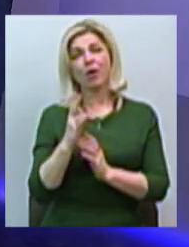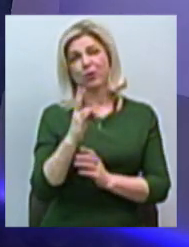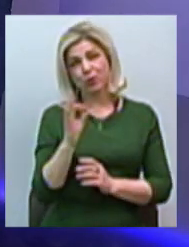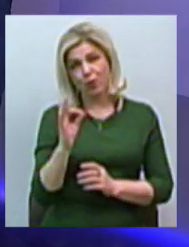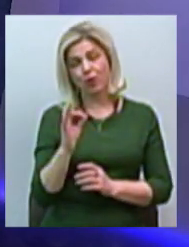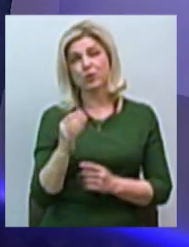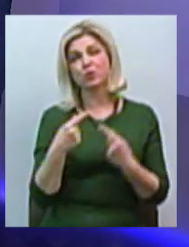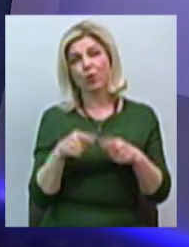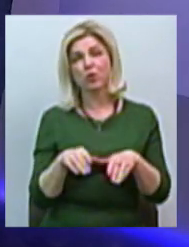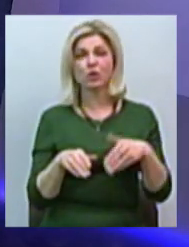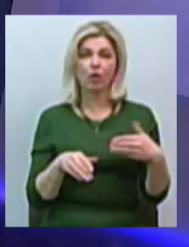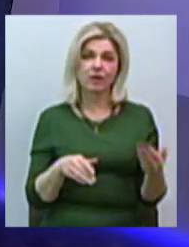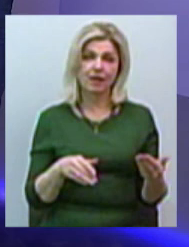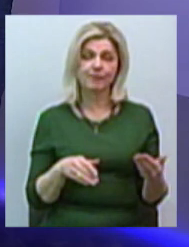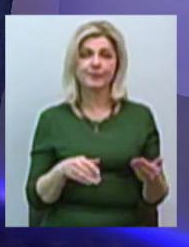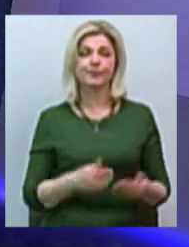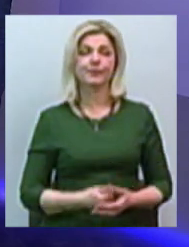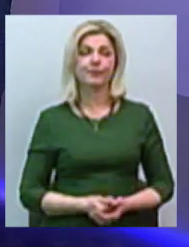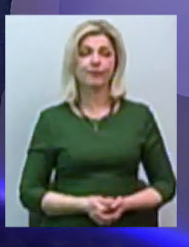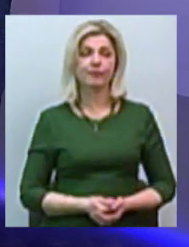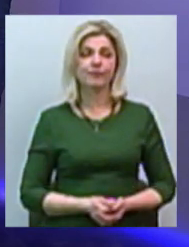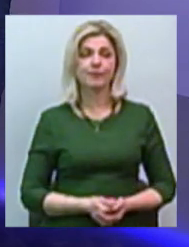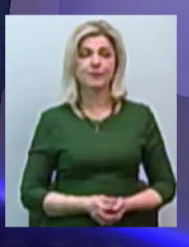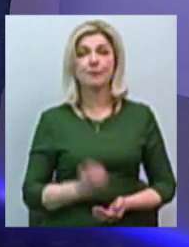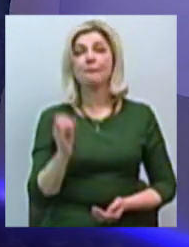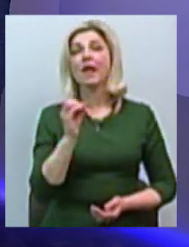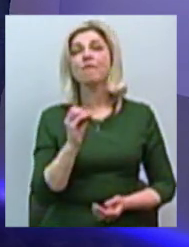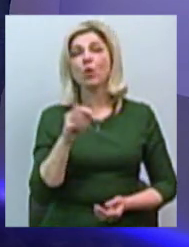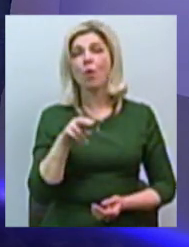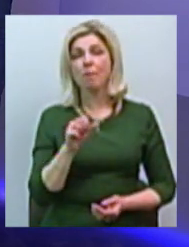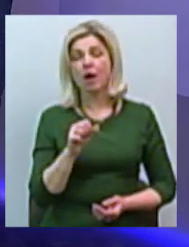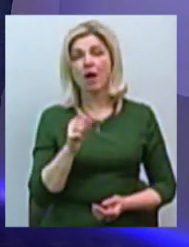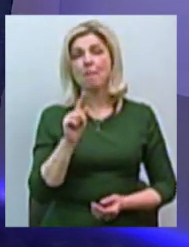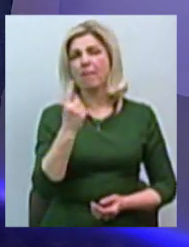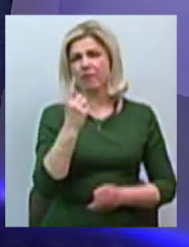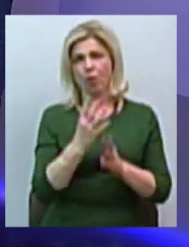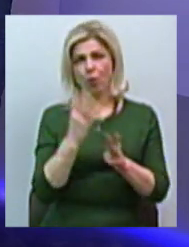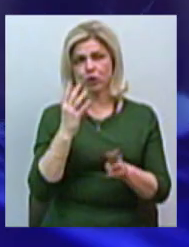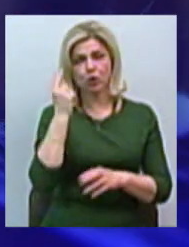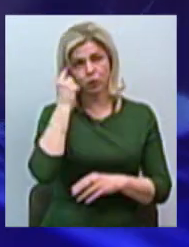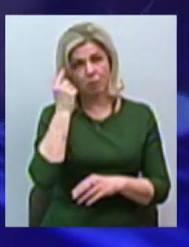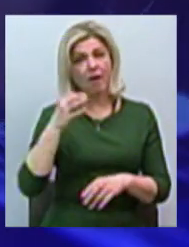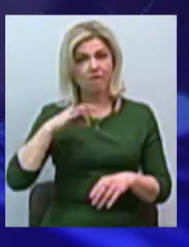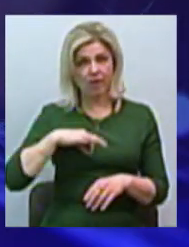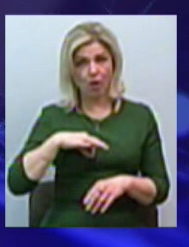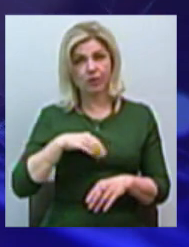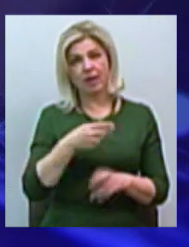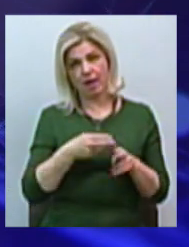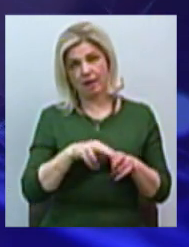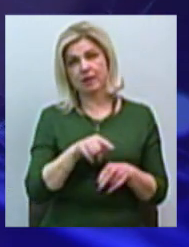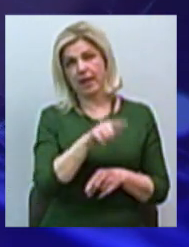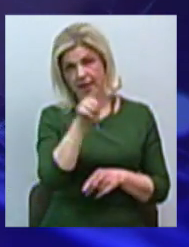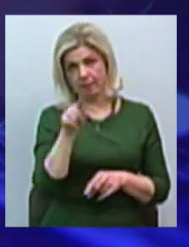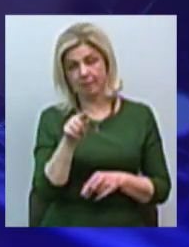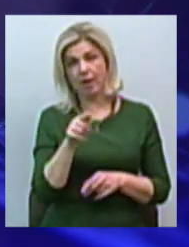с другой стороны, Європа в першу чергу думає, вигідно ли це їм, що получат вони із цього. Якщо